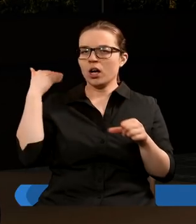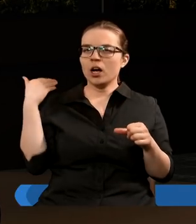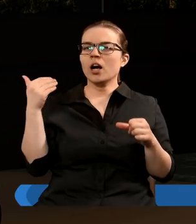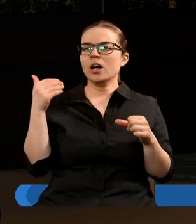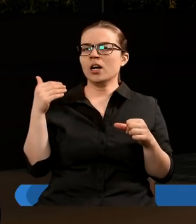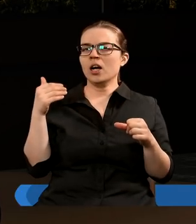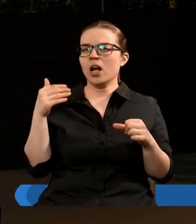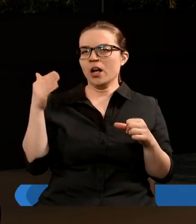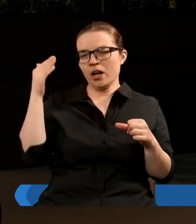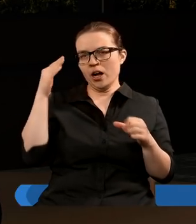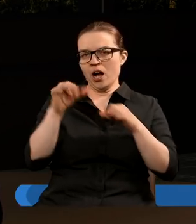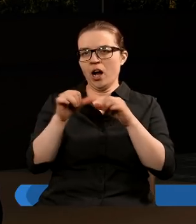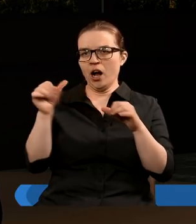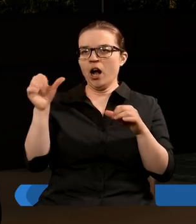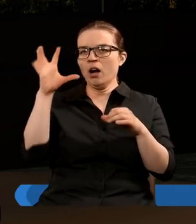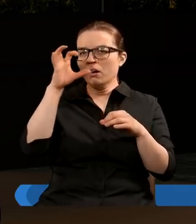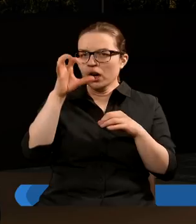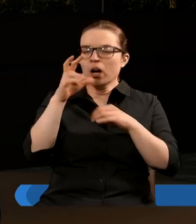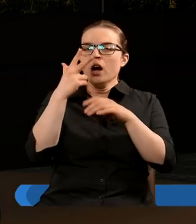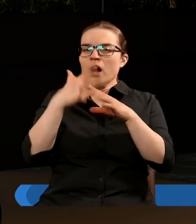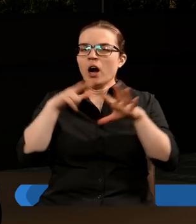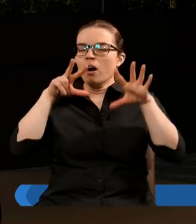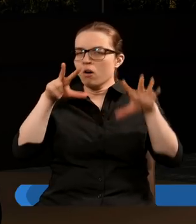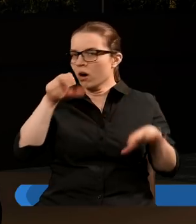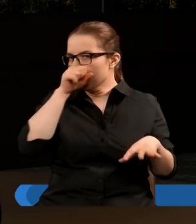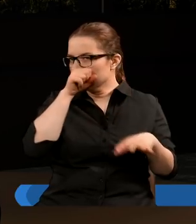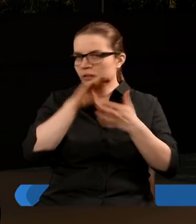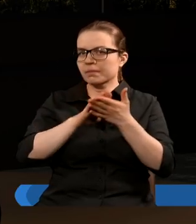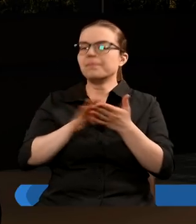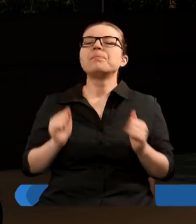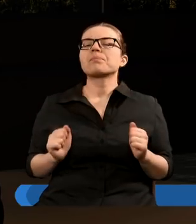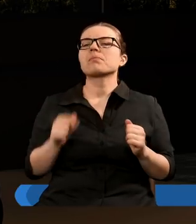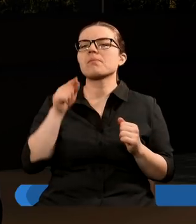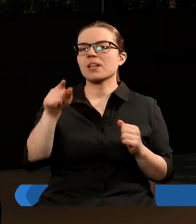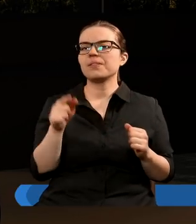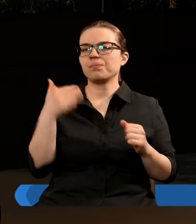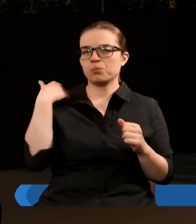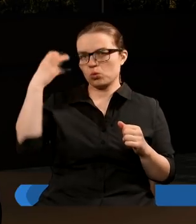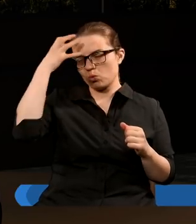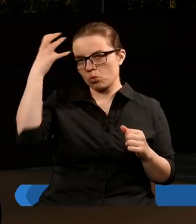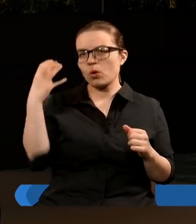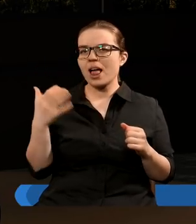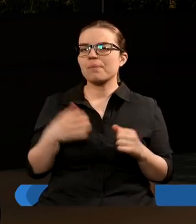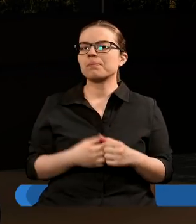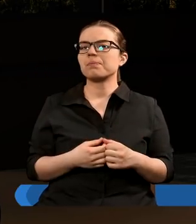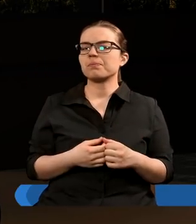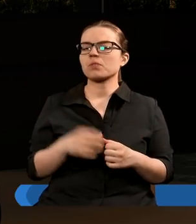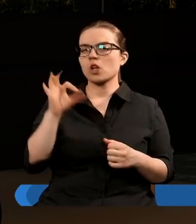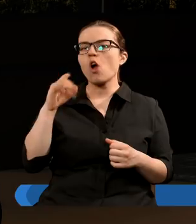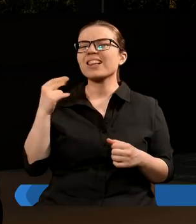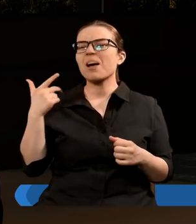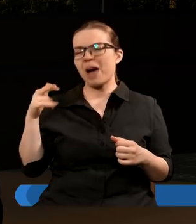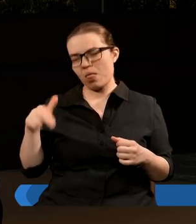wiemy, że w roku 538 Wittiges, który był królem Ostrogotu,